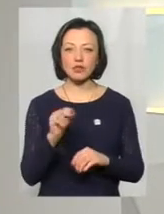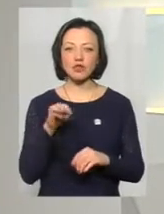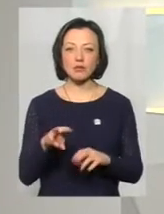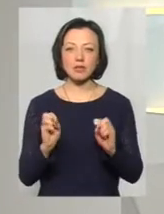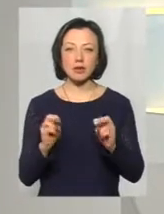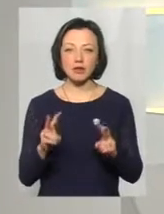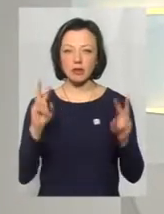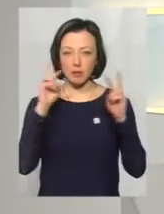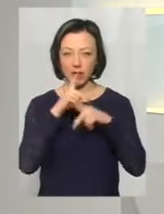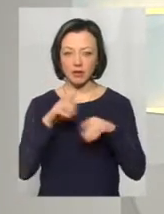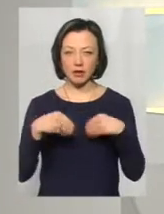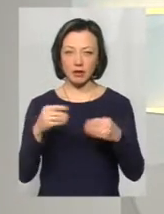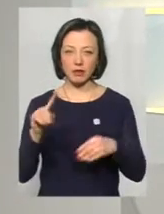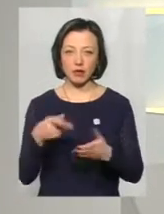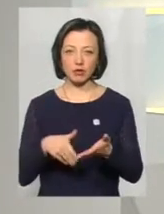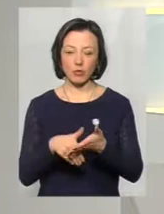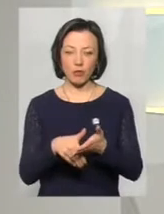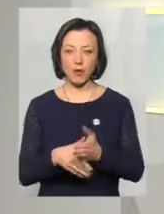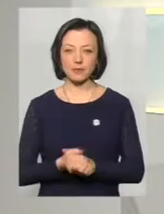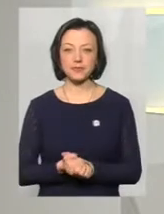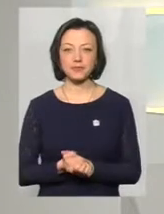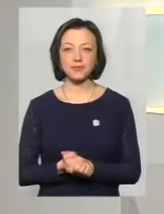загрожує неправильно надана перша допомога?